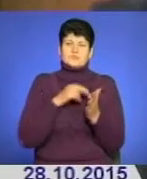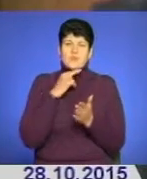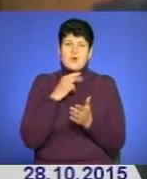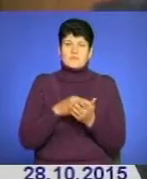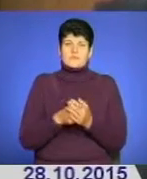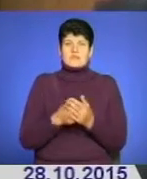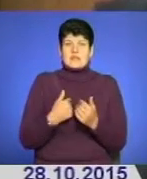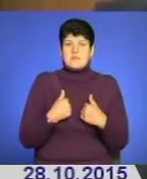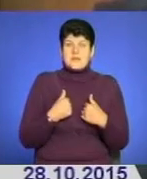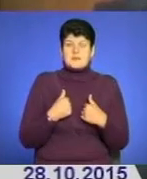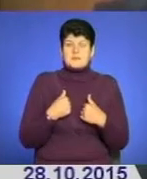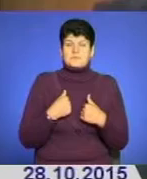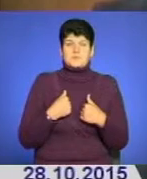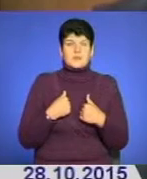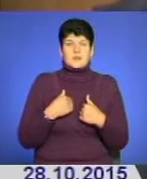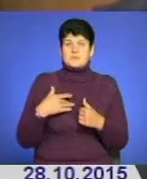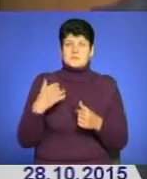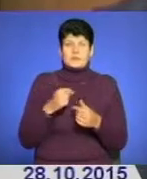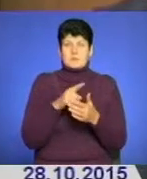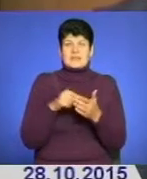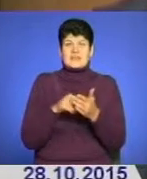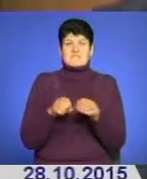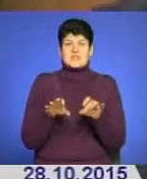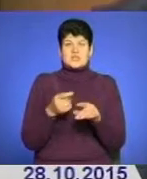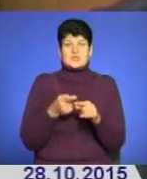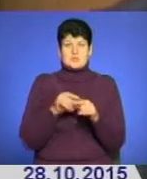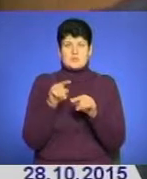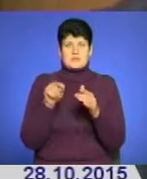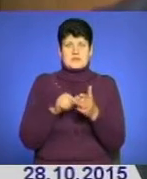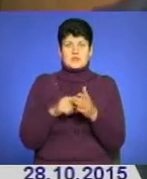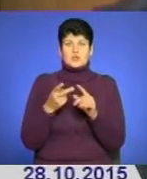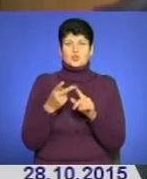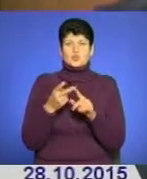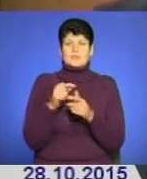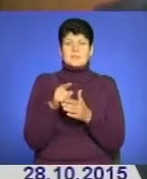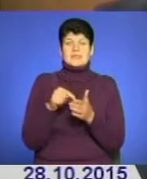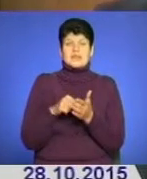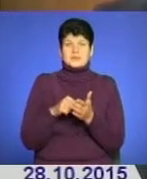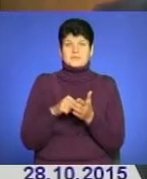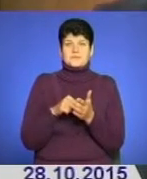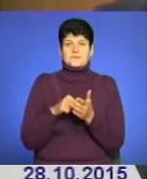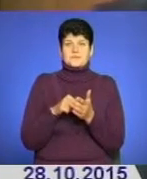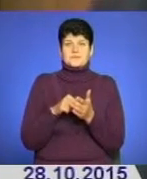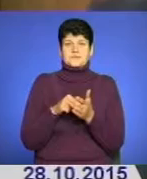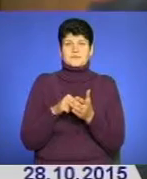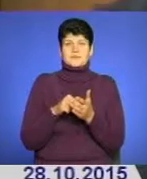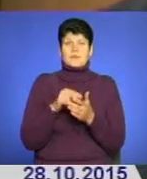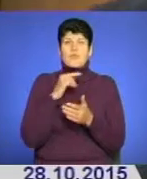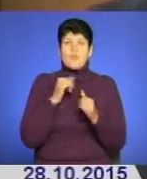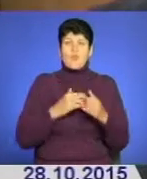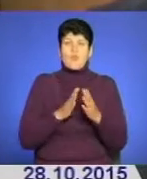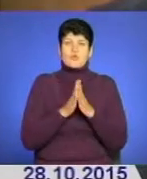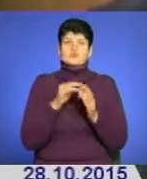І для мене принципове питання в регулюванні цього питання. Друге питання – це питання, на що хочу звернути